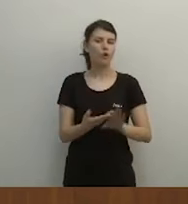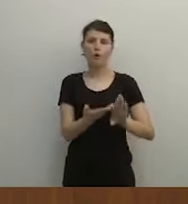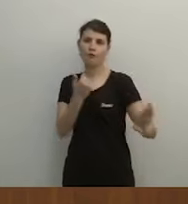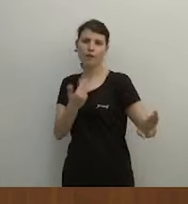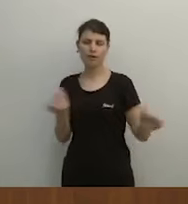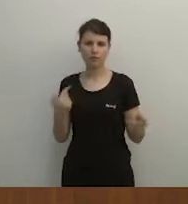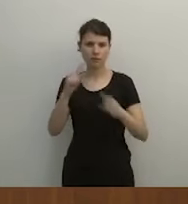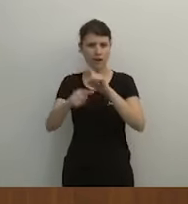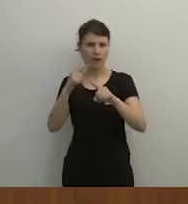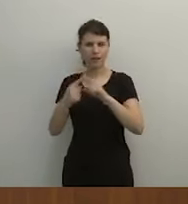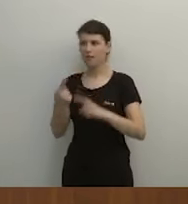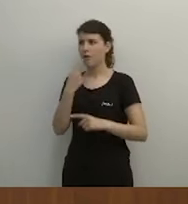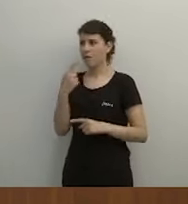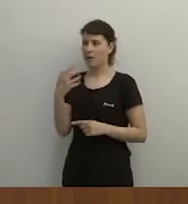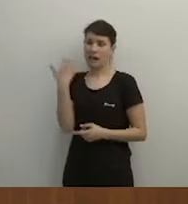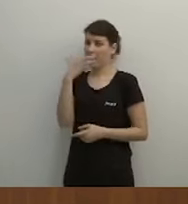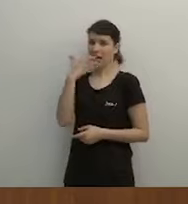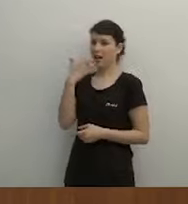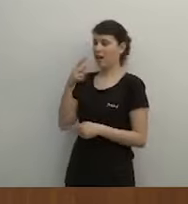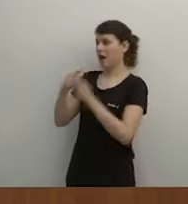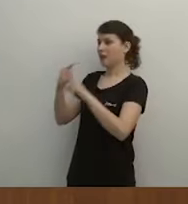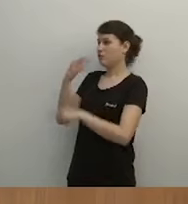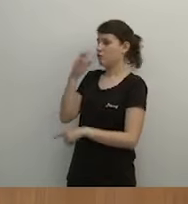senyor Castillo, no hace ninguna gracia, no se ría.